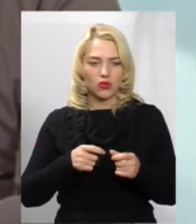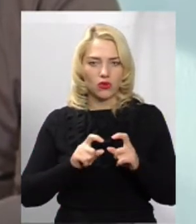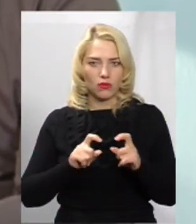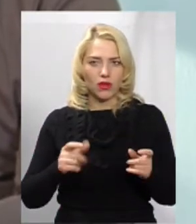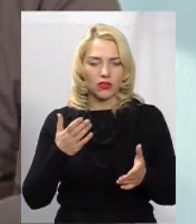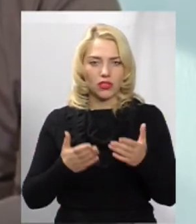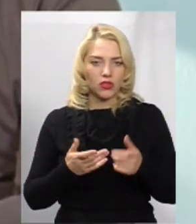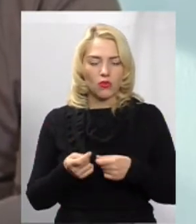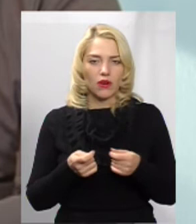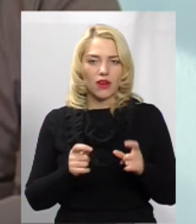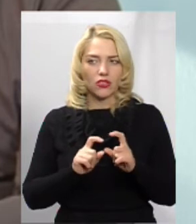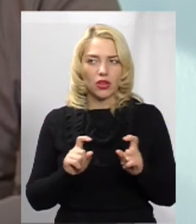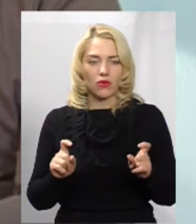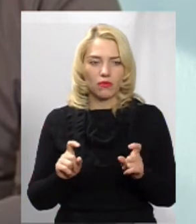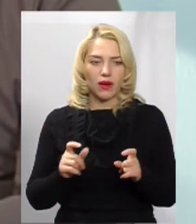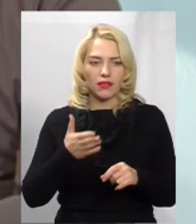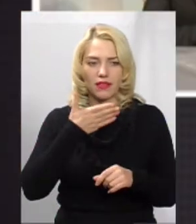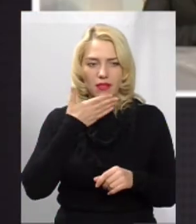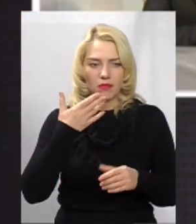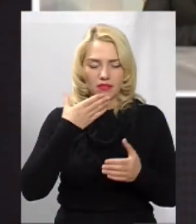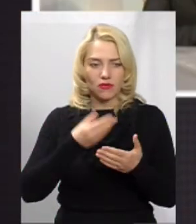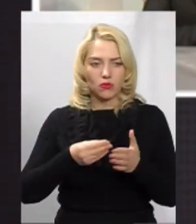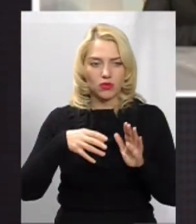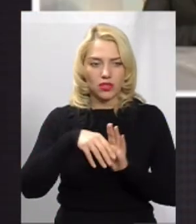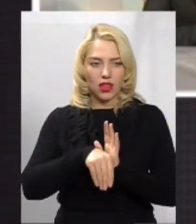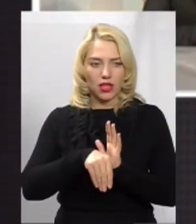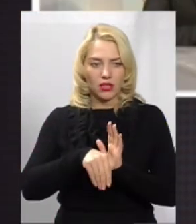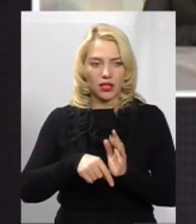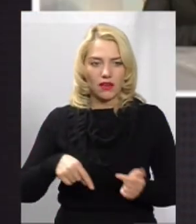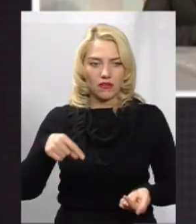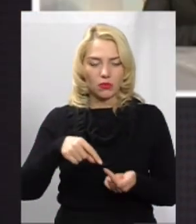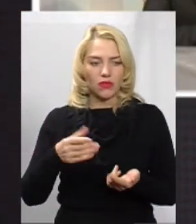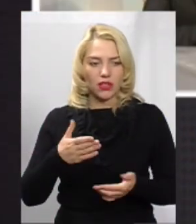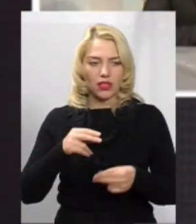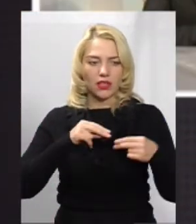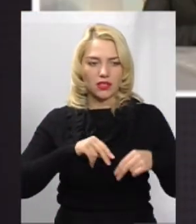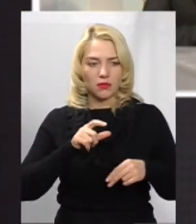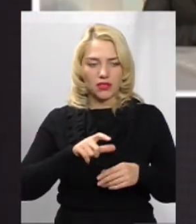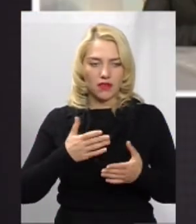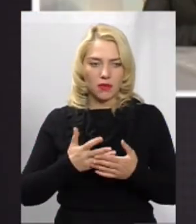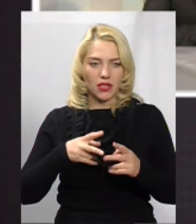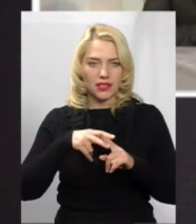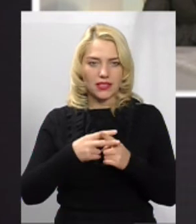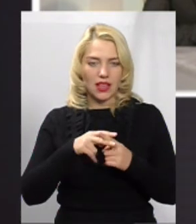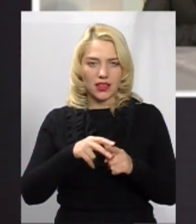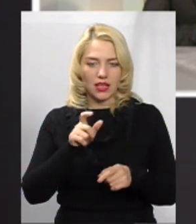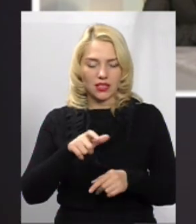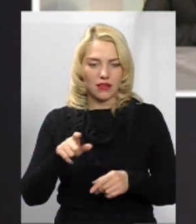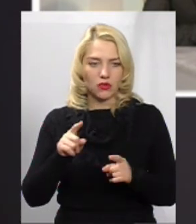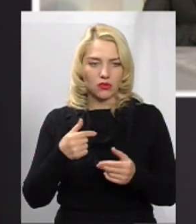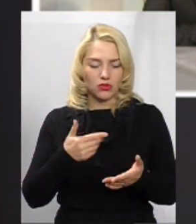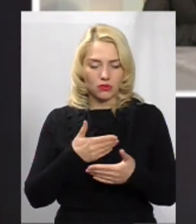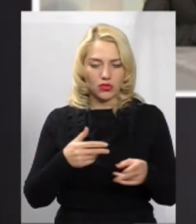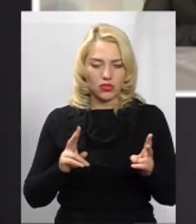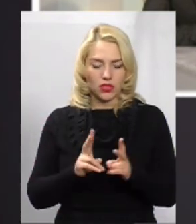управляюча компанія не має в своєму складі відповідних якихось працівників, тих самих сантехніків. Тому що ми